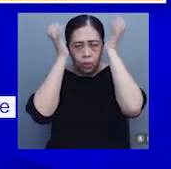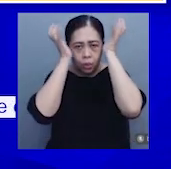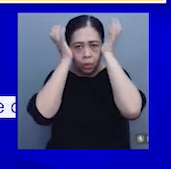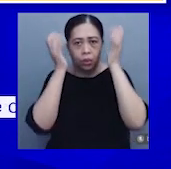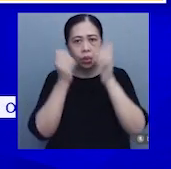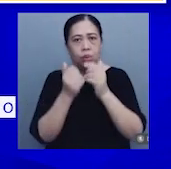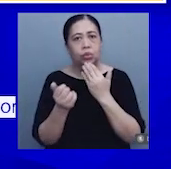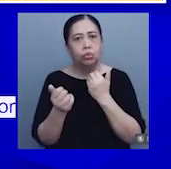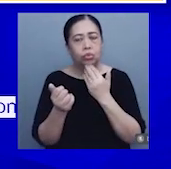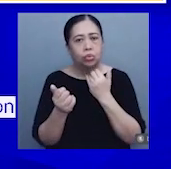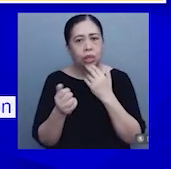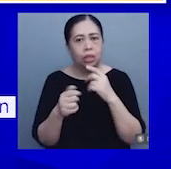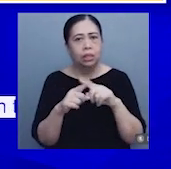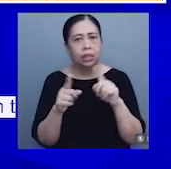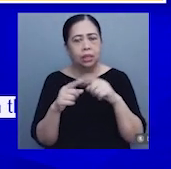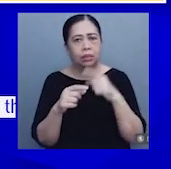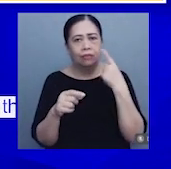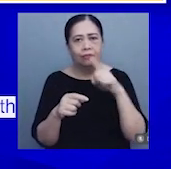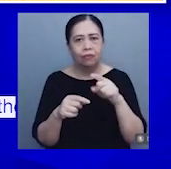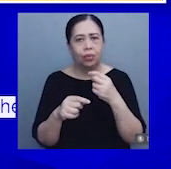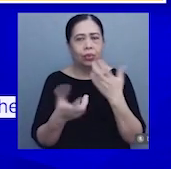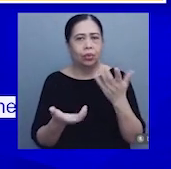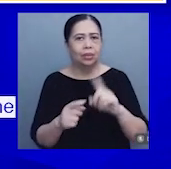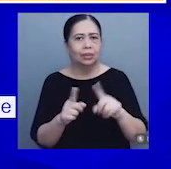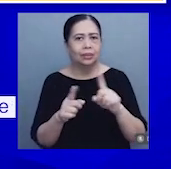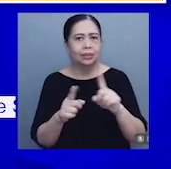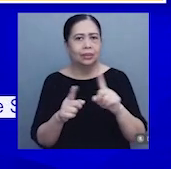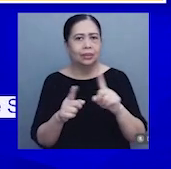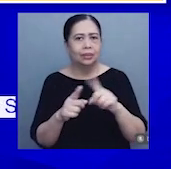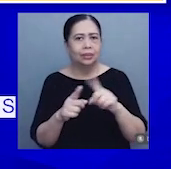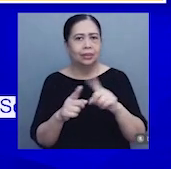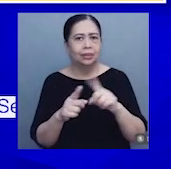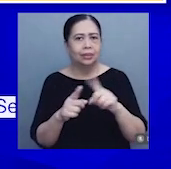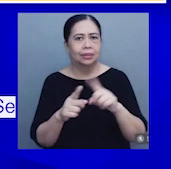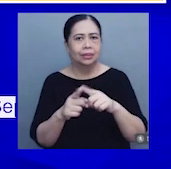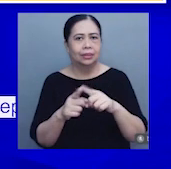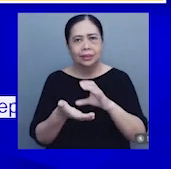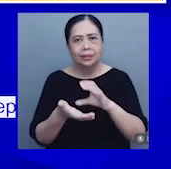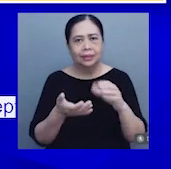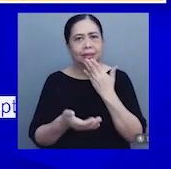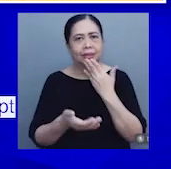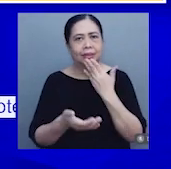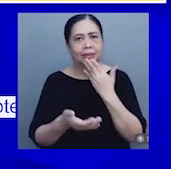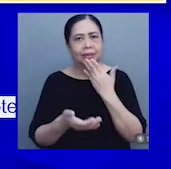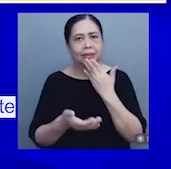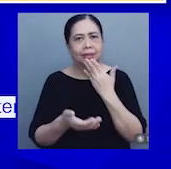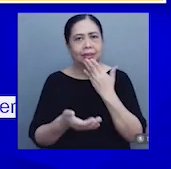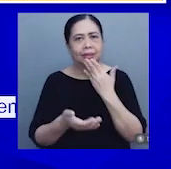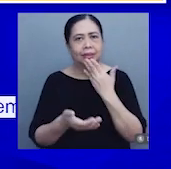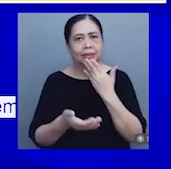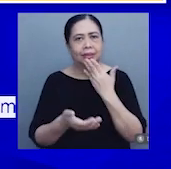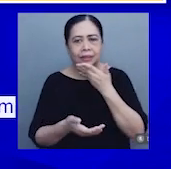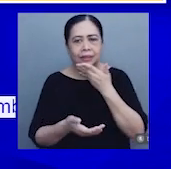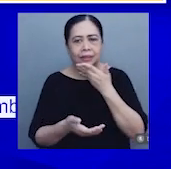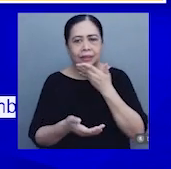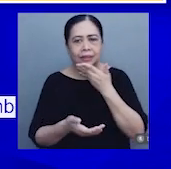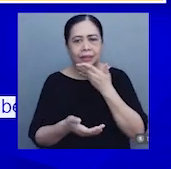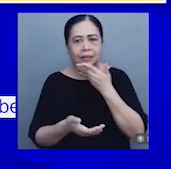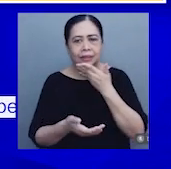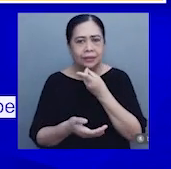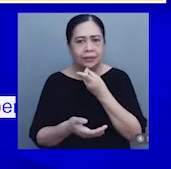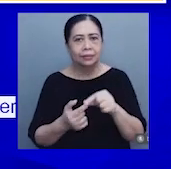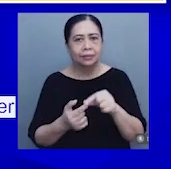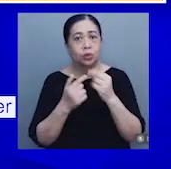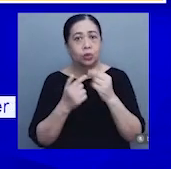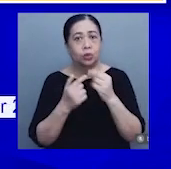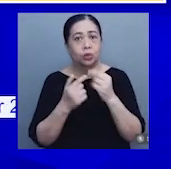confectionery, and desserts na may 9.7% inflation. Particular dito ang asukal na puti. At ready